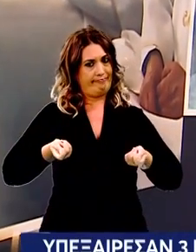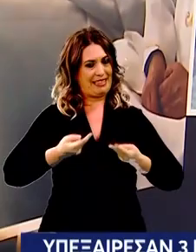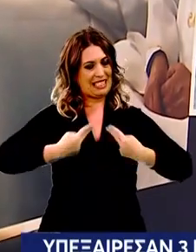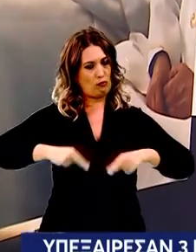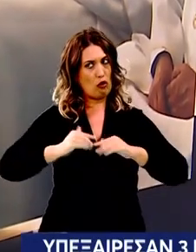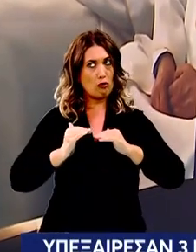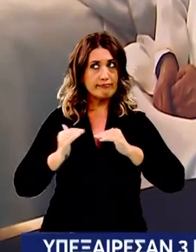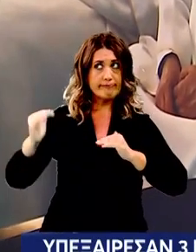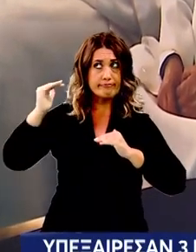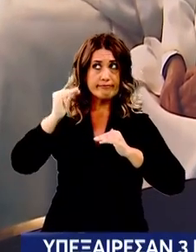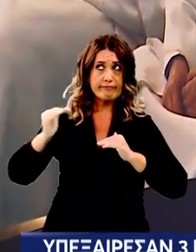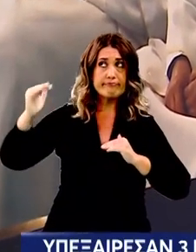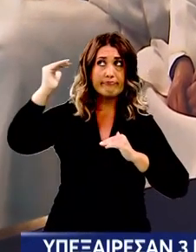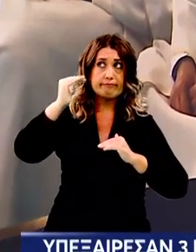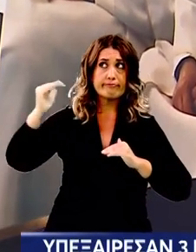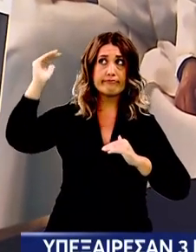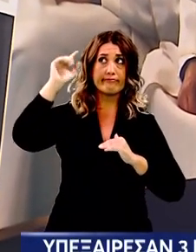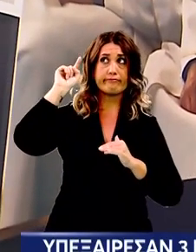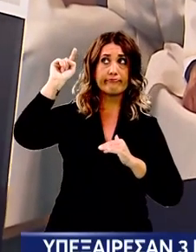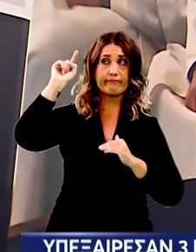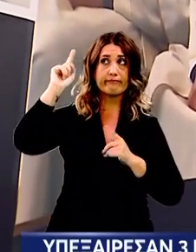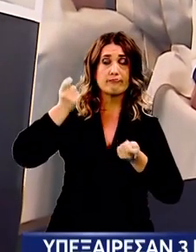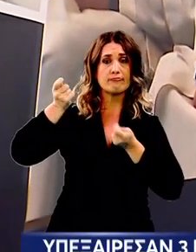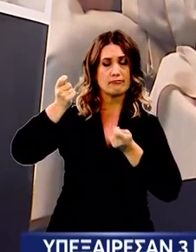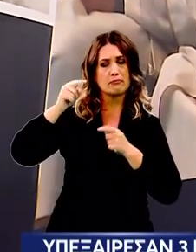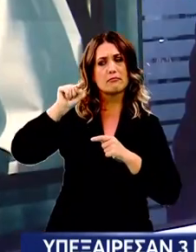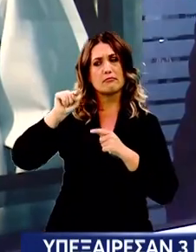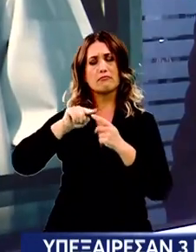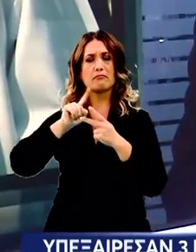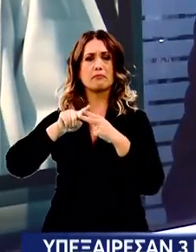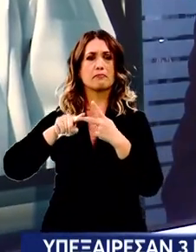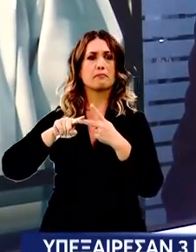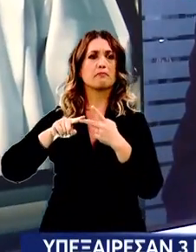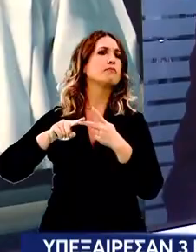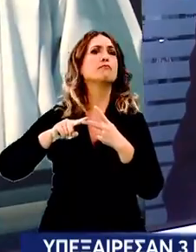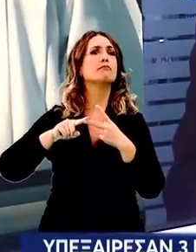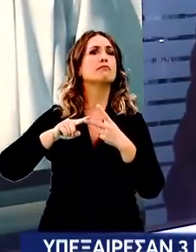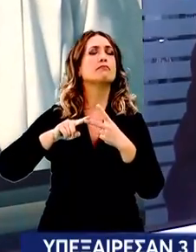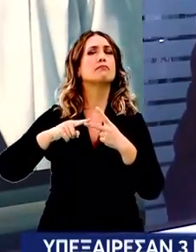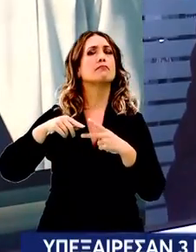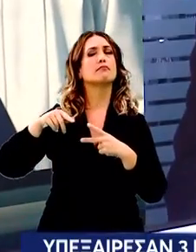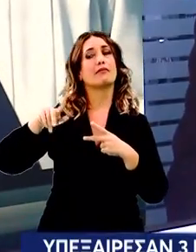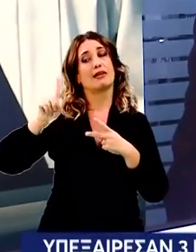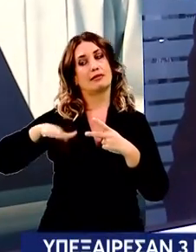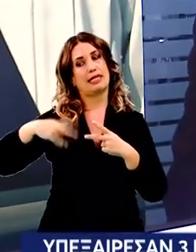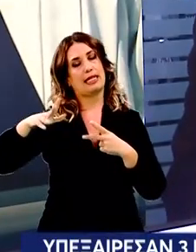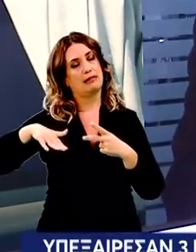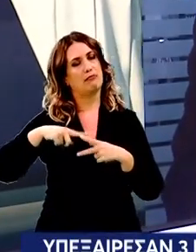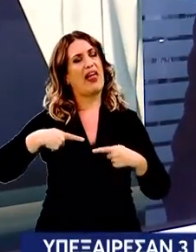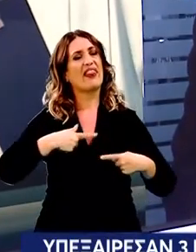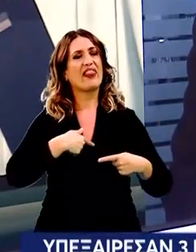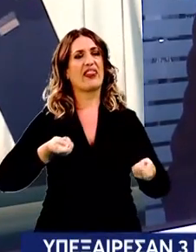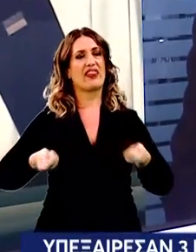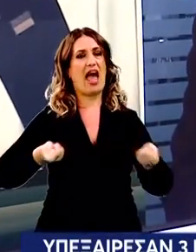οποίους ένα από τη Σύρο και ένας από την Κρήτη ένας από τους οποίους είναι ένας από τους κύριους διαχειριστές των χρημάτων της καθολικής